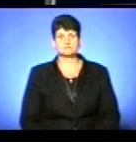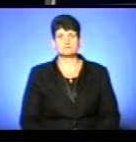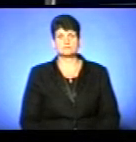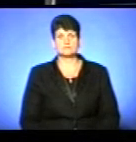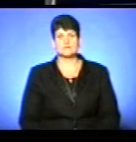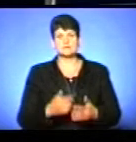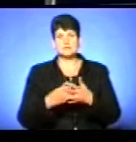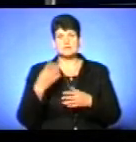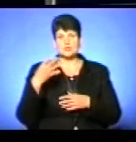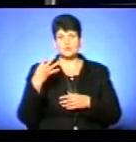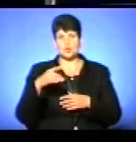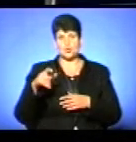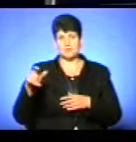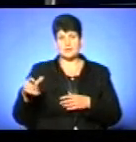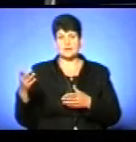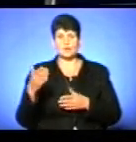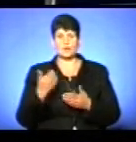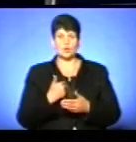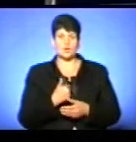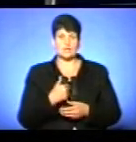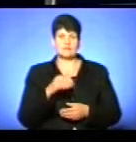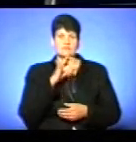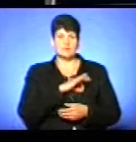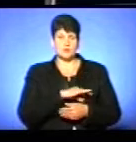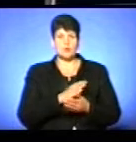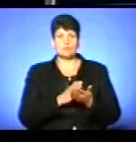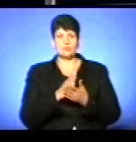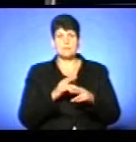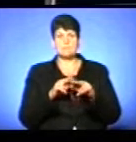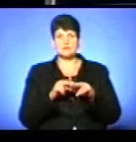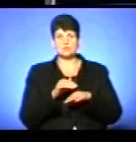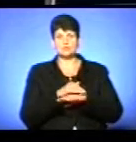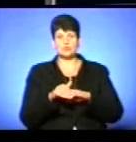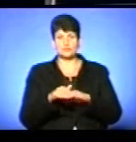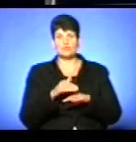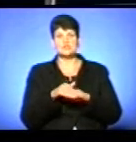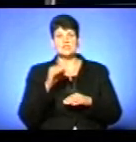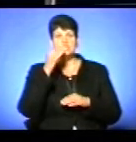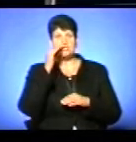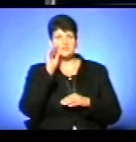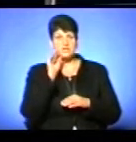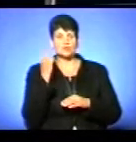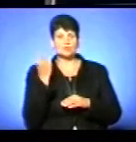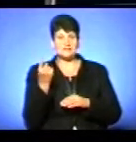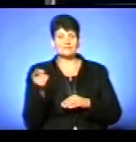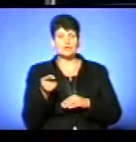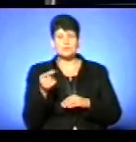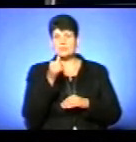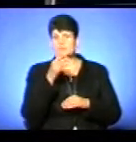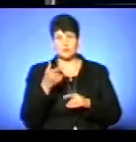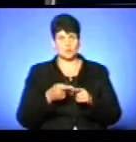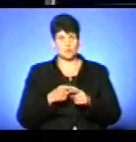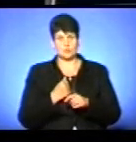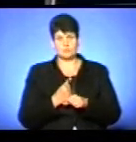Майже 40 громадян, хотіли скористатися послугами паспортного столу за адресою Шевченка-1 у Тернополі, не змогли сьогодні цього